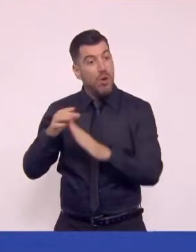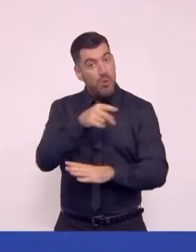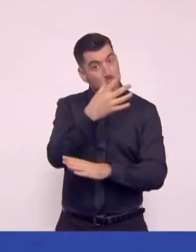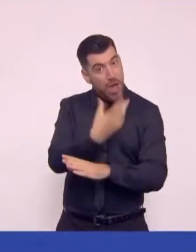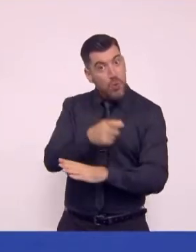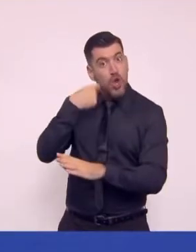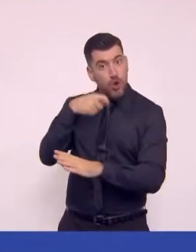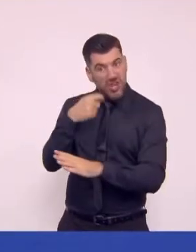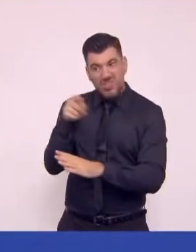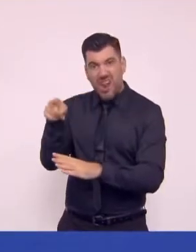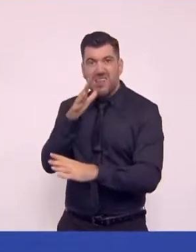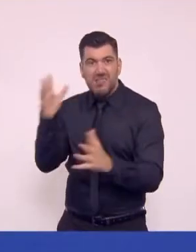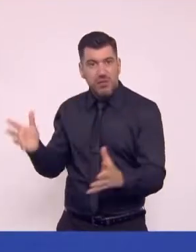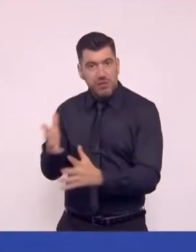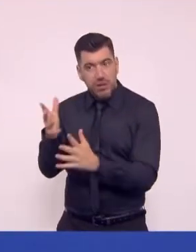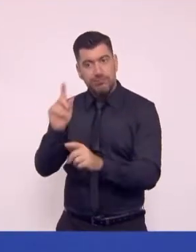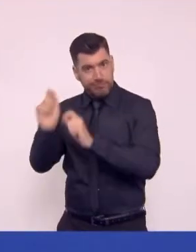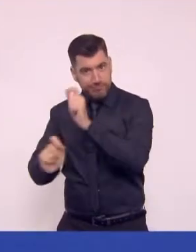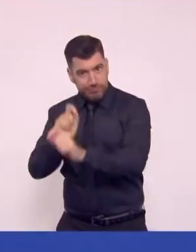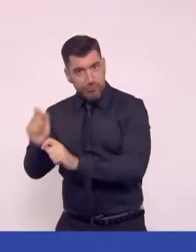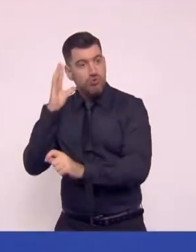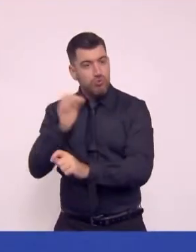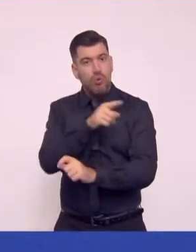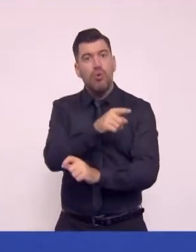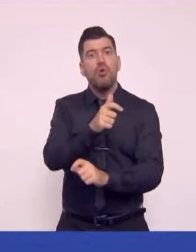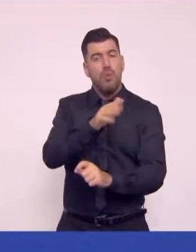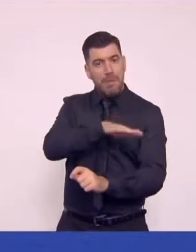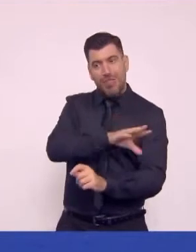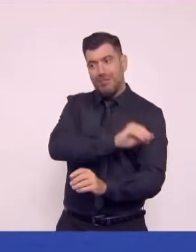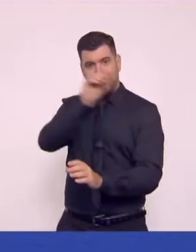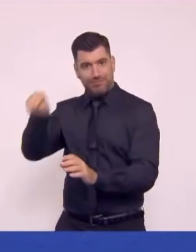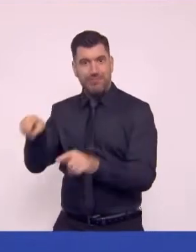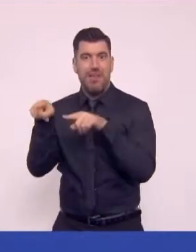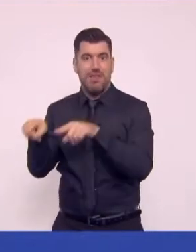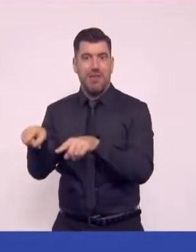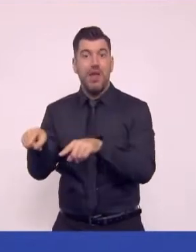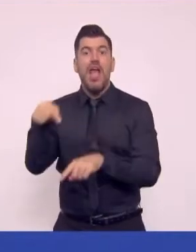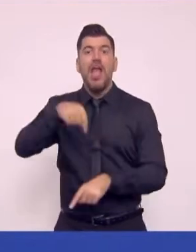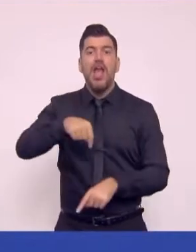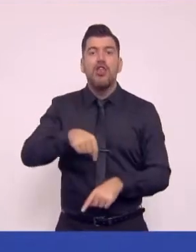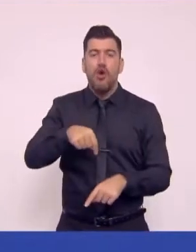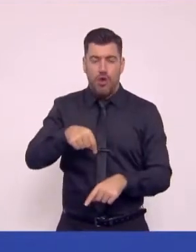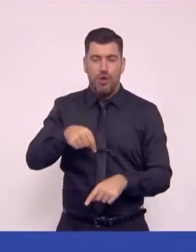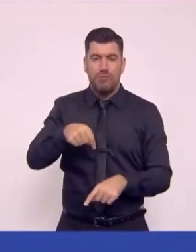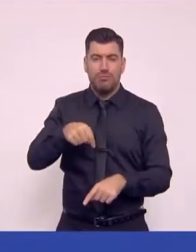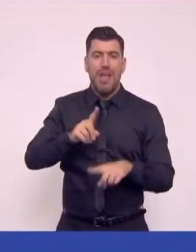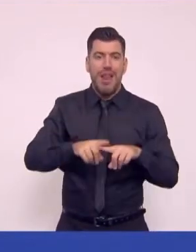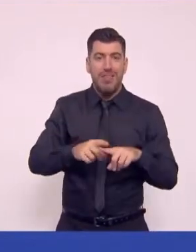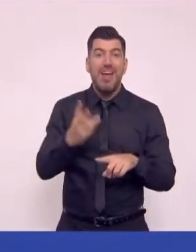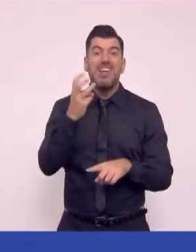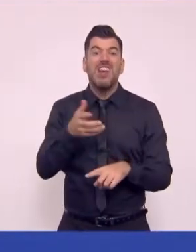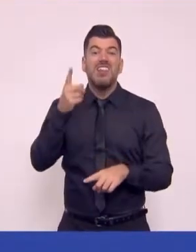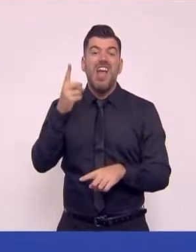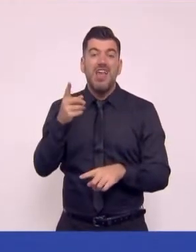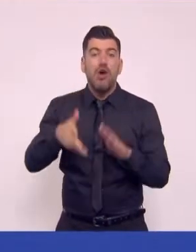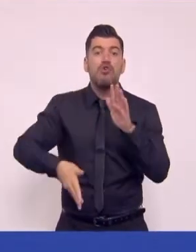χρησιμοποιήσουν. Βλέπουμε ότι στην Ελλάδα είναι 31 τα έτη ηλικία, στα οποία